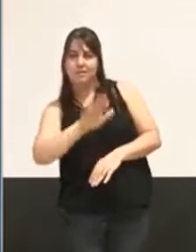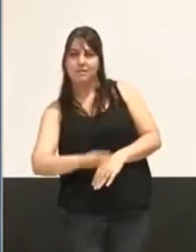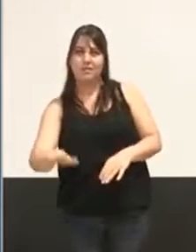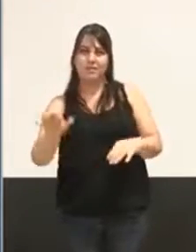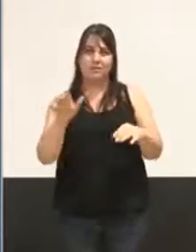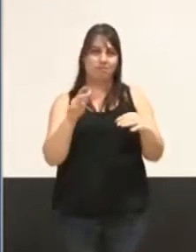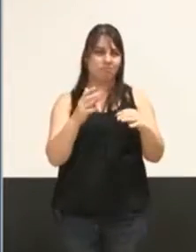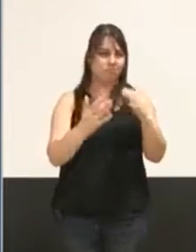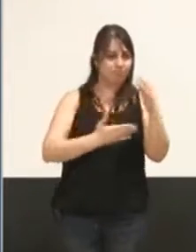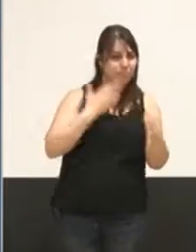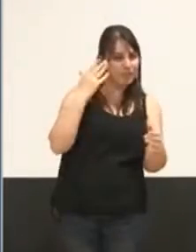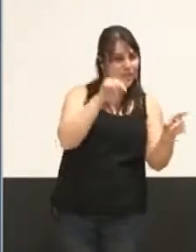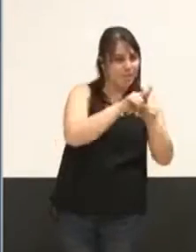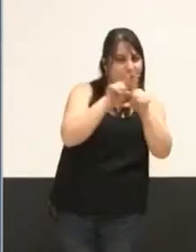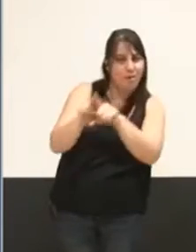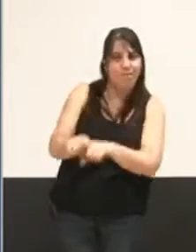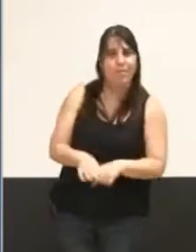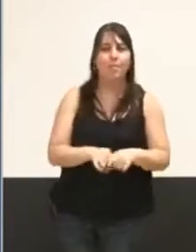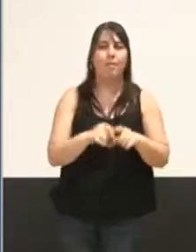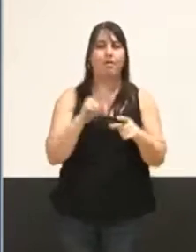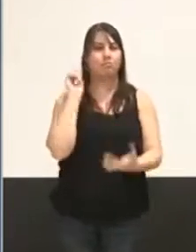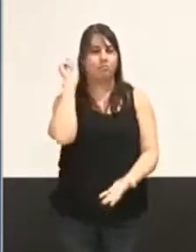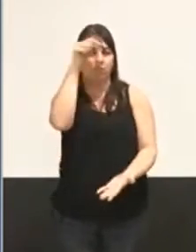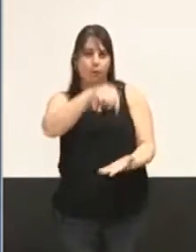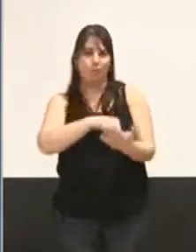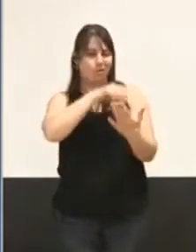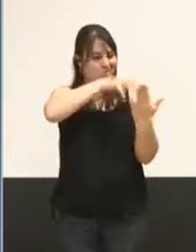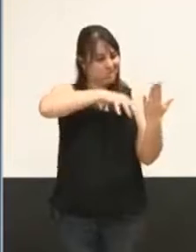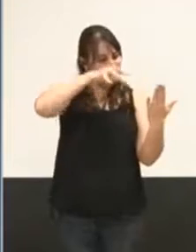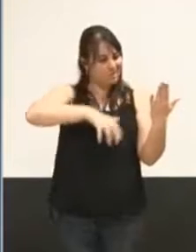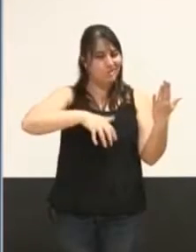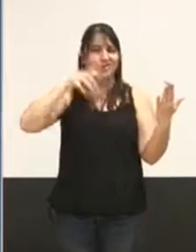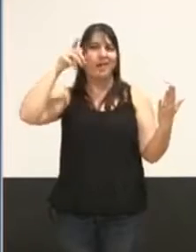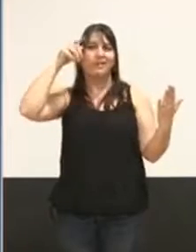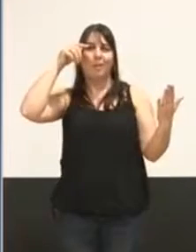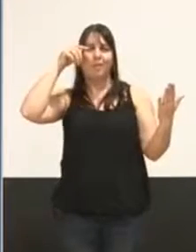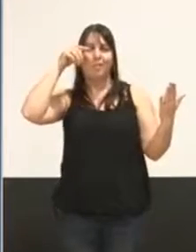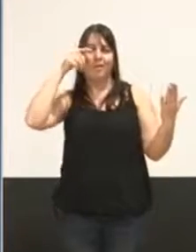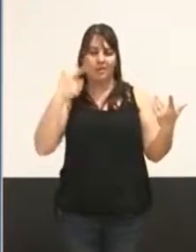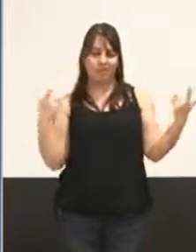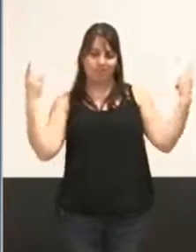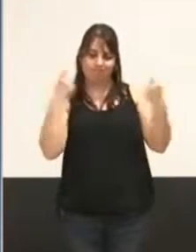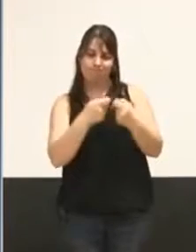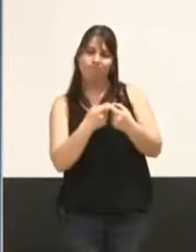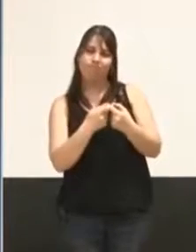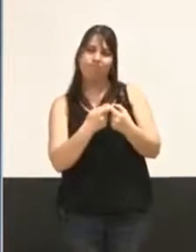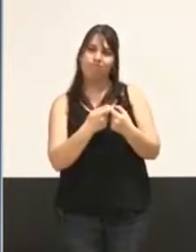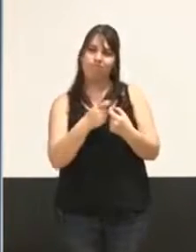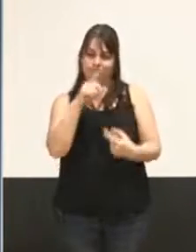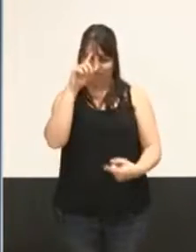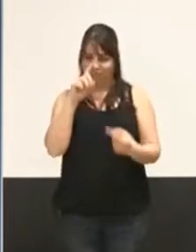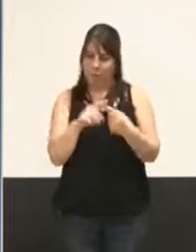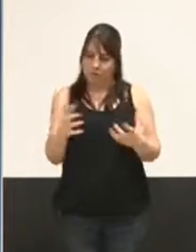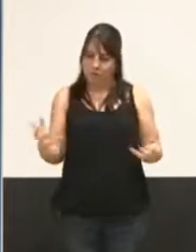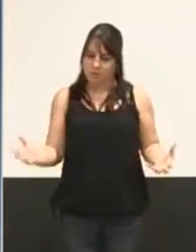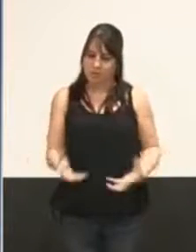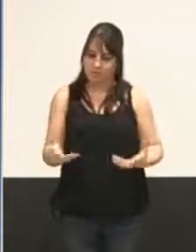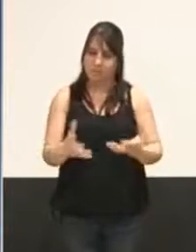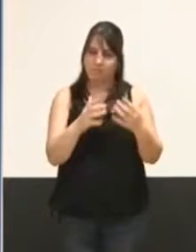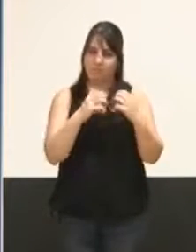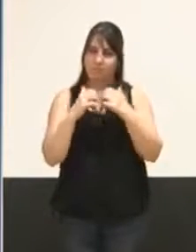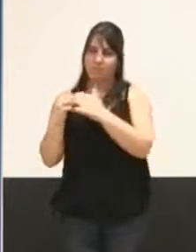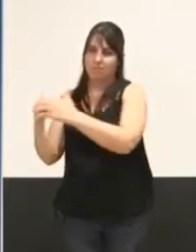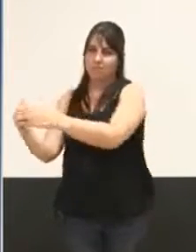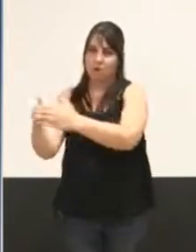lieux, lorsqu'ils sont gérés dans le respect et l'esprit des textes de notre République, contribuent à créer un chemin commun entre nous,